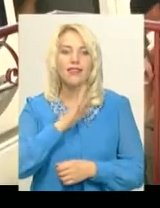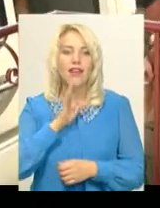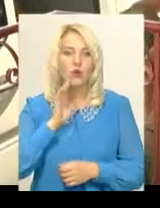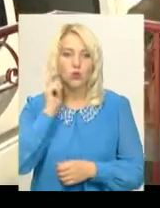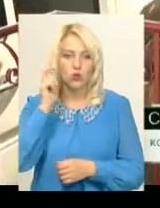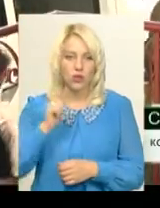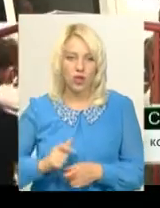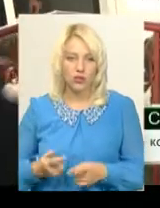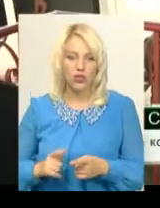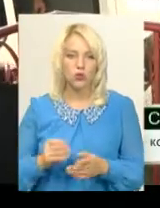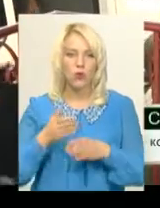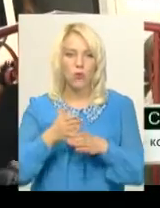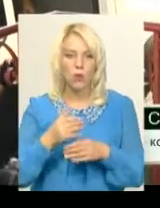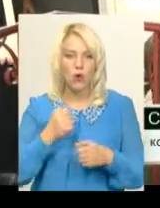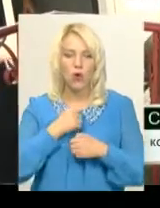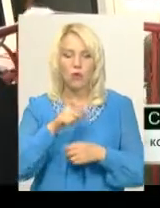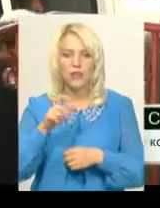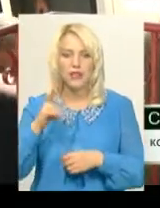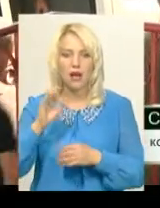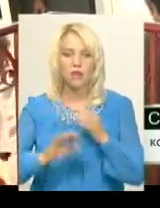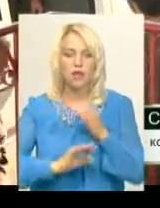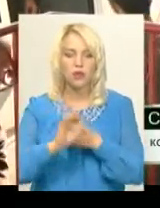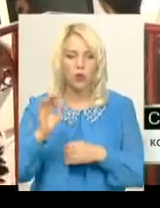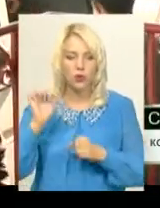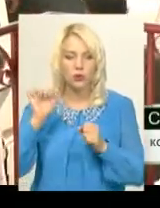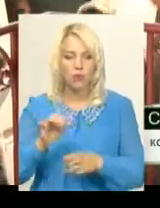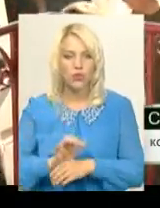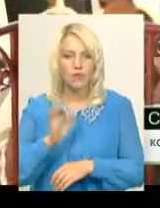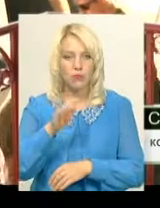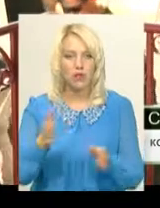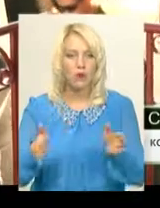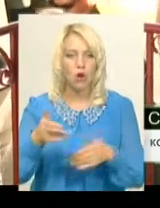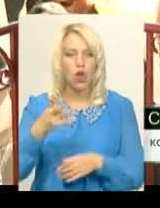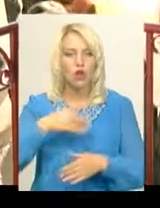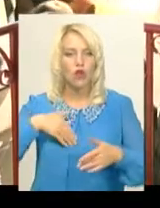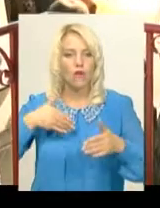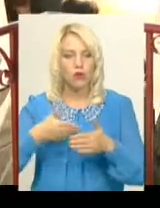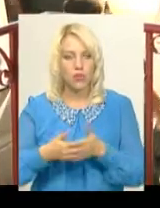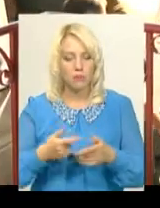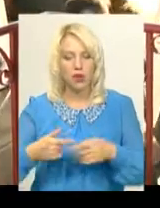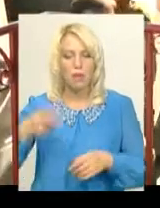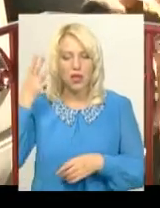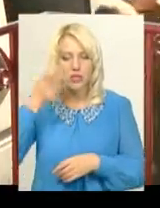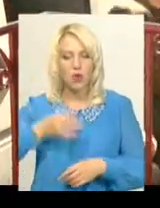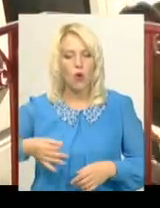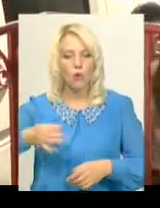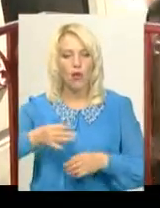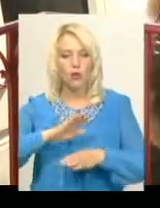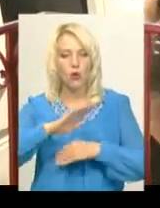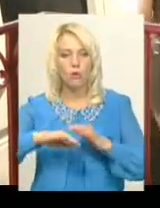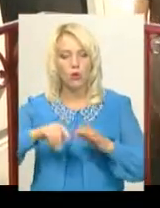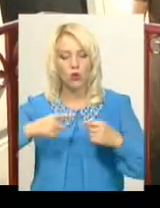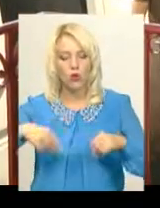Допомогу бійцям на Сході можна відправити і поштою. Але волонтерки Хмельницького обласного підрозділу громадського об'єднання «Україна